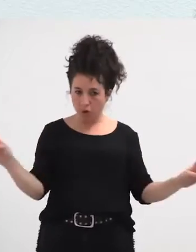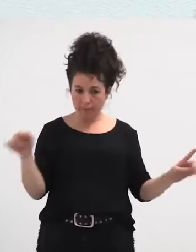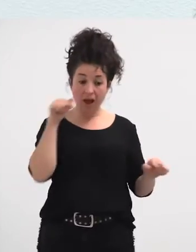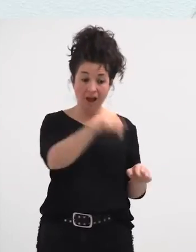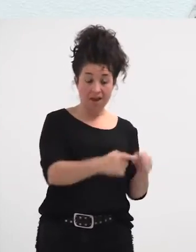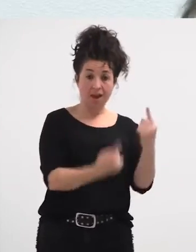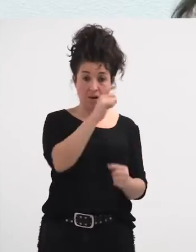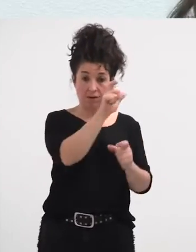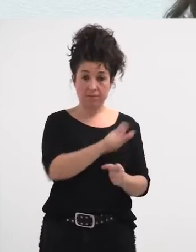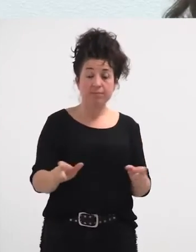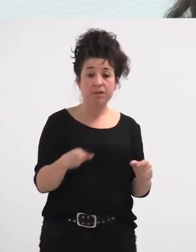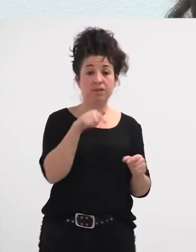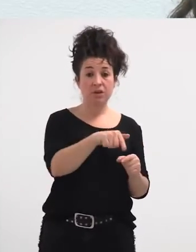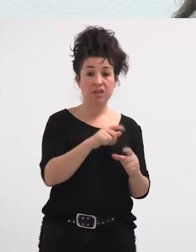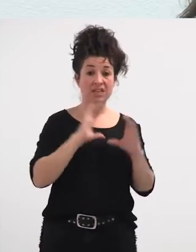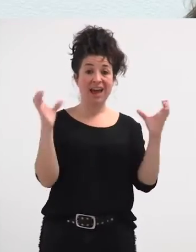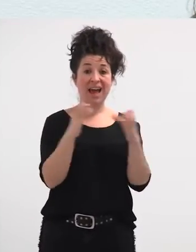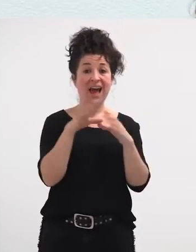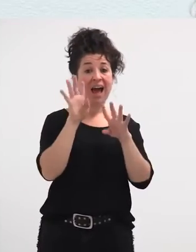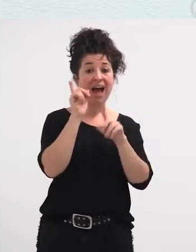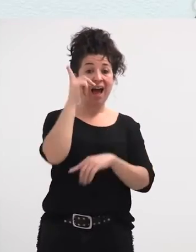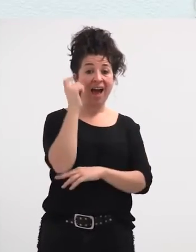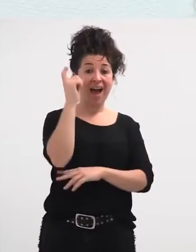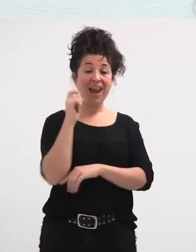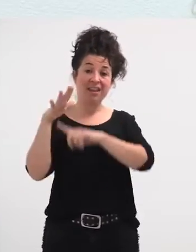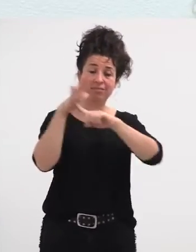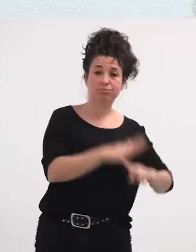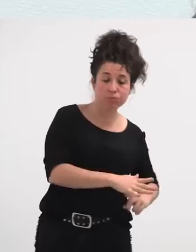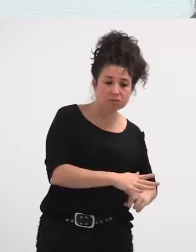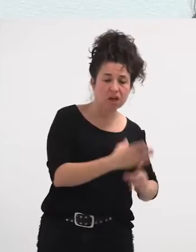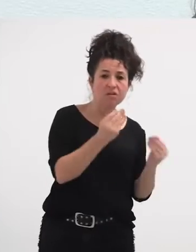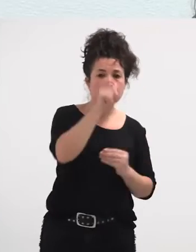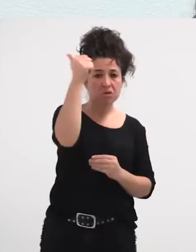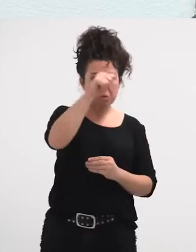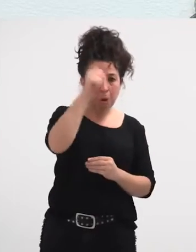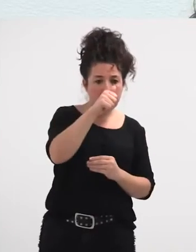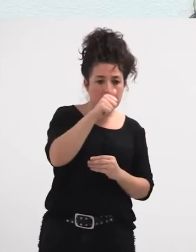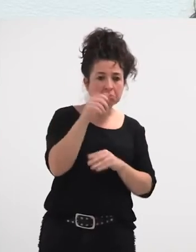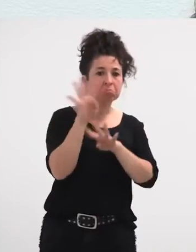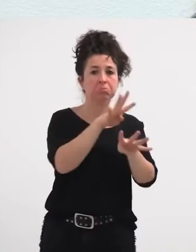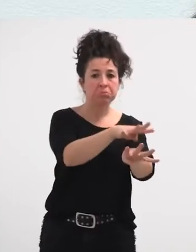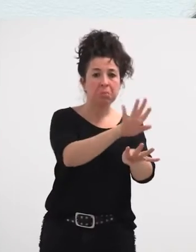badago jende bat, eta alarde bastertzaileetan, desfilatzen dute, gizon pila batek, ez duketenak problemarik izango,